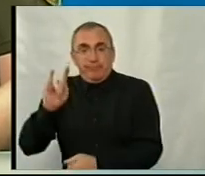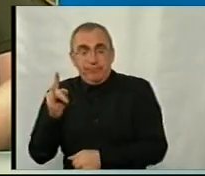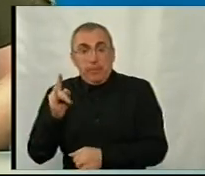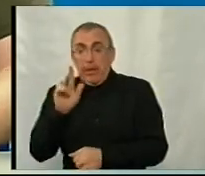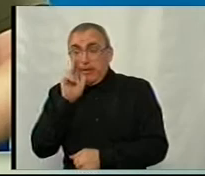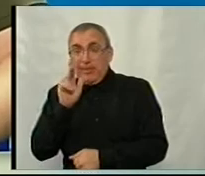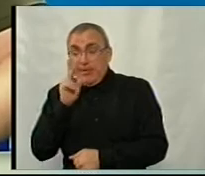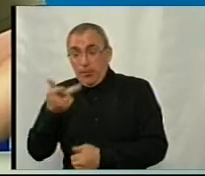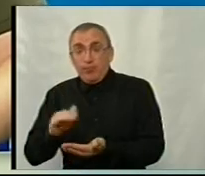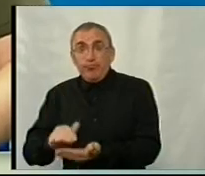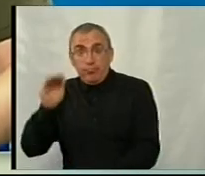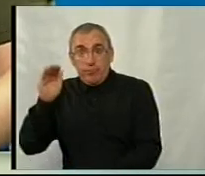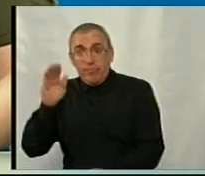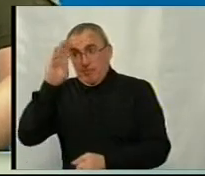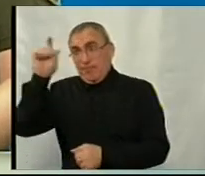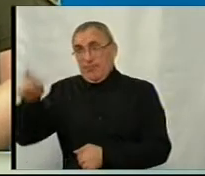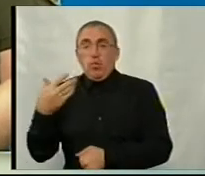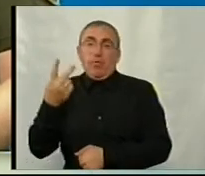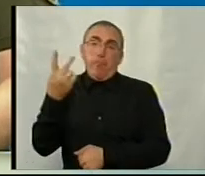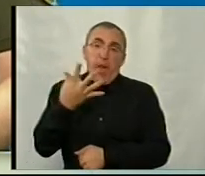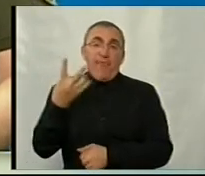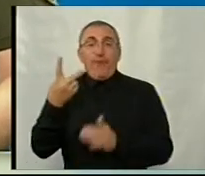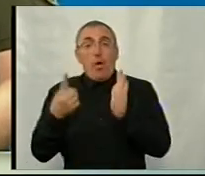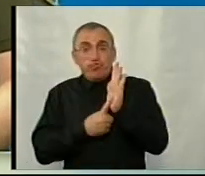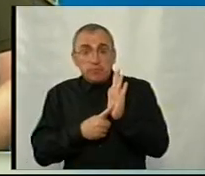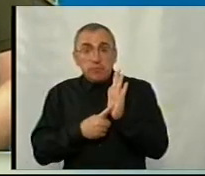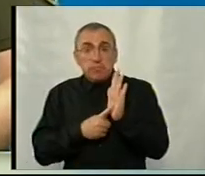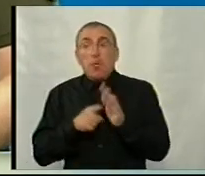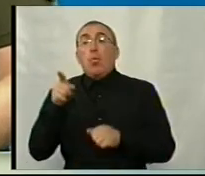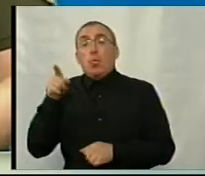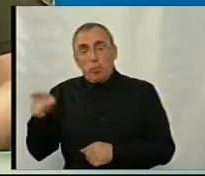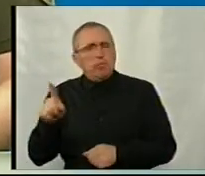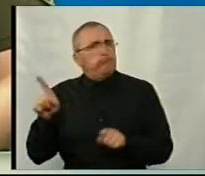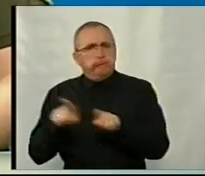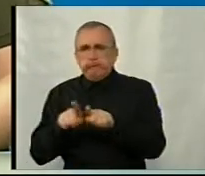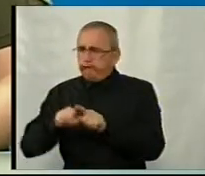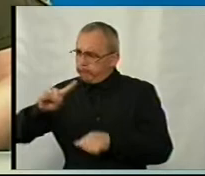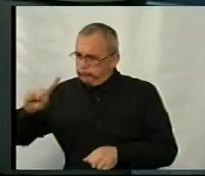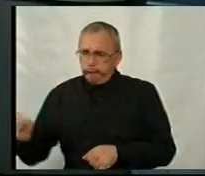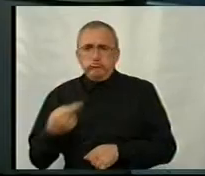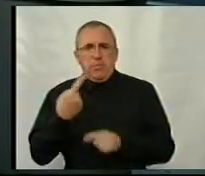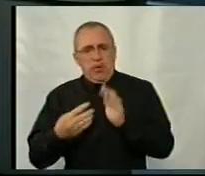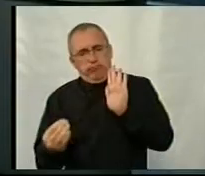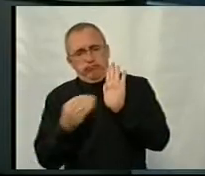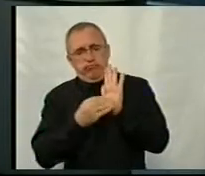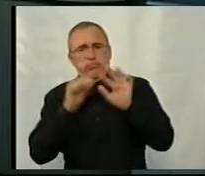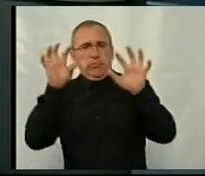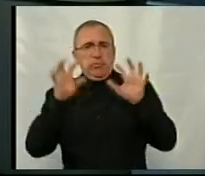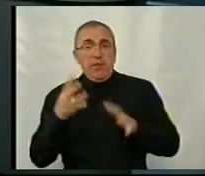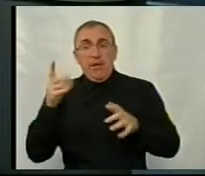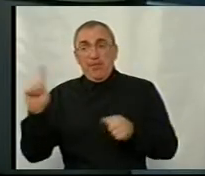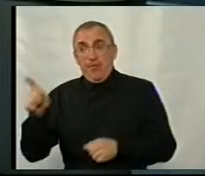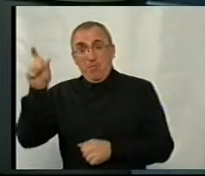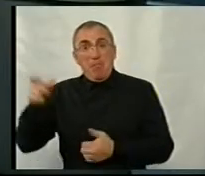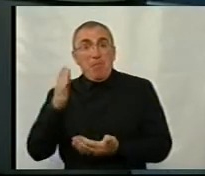настало дитині, юнаку настало 25-26 років, тоді ми все рівно його призиваємо. Так пише закон. Якщо призовники